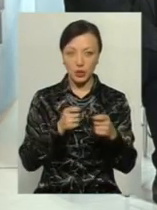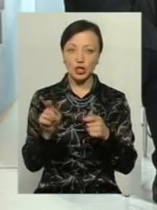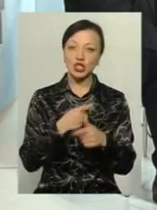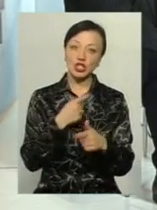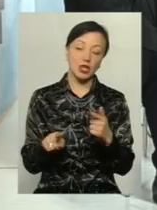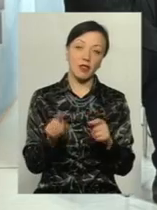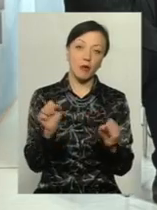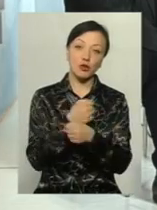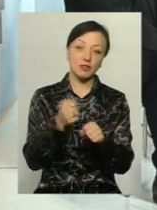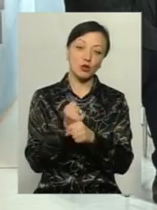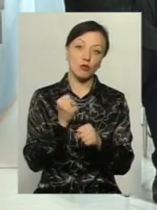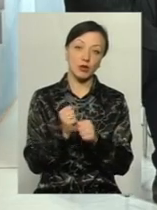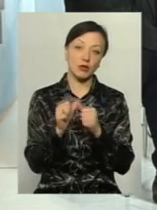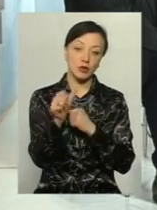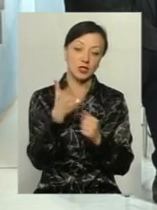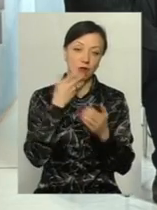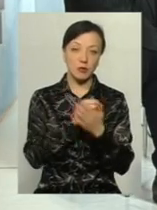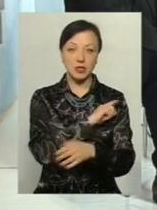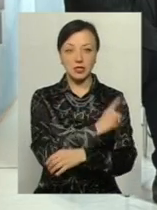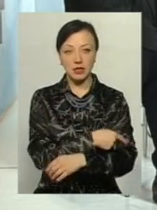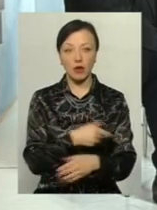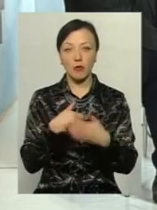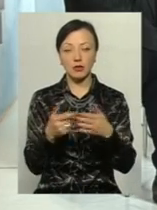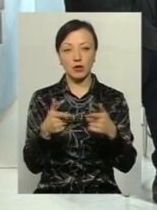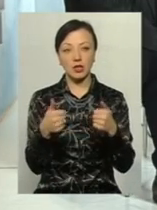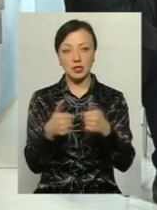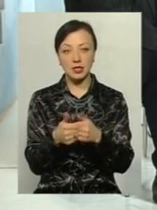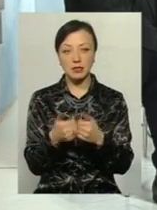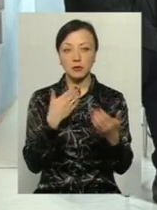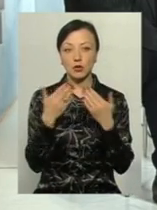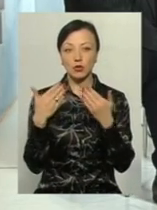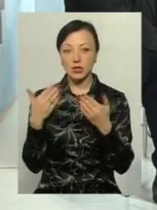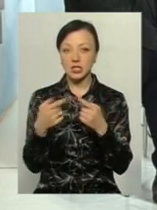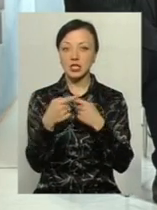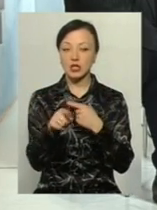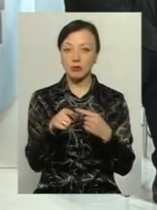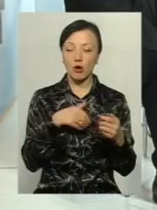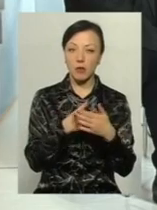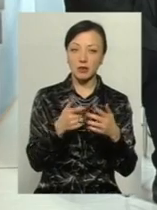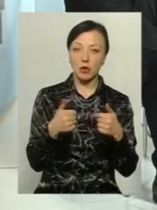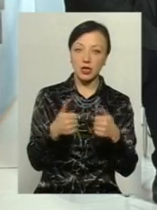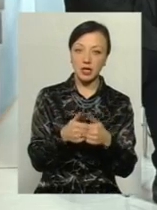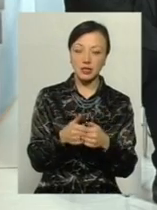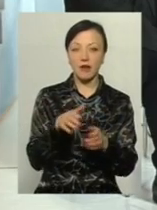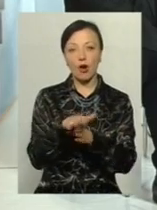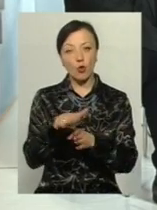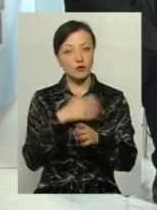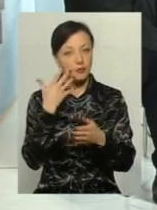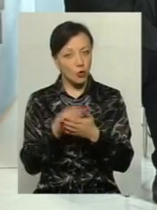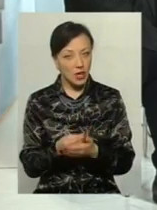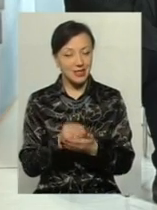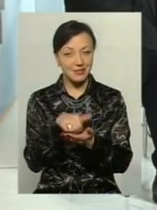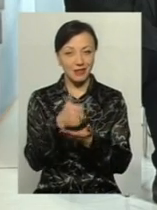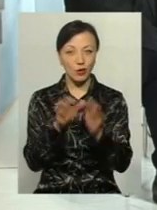неможливо це робити своїми силами, силами громадської організації, спілкуючись з іншими громадськими організаціями, виконуючи свої